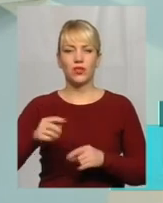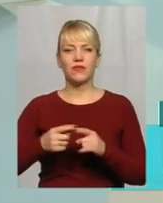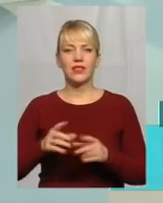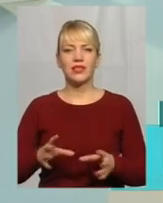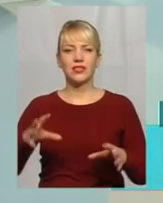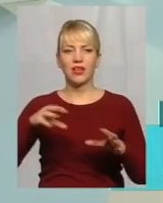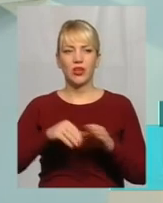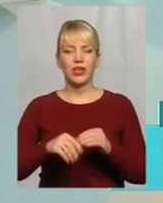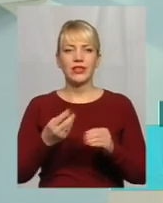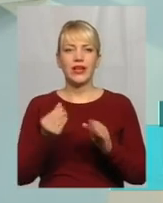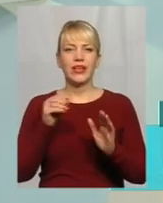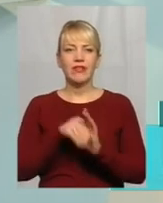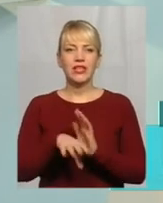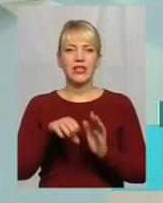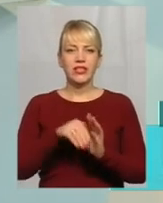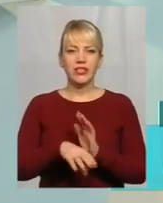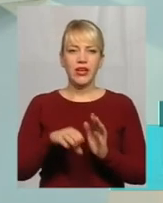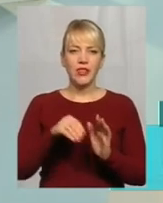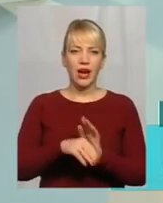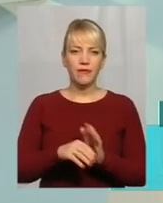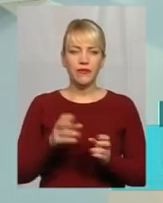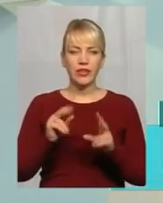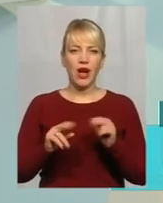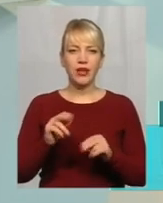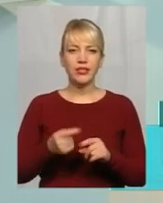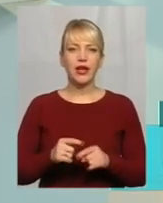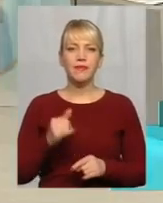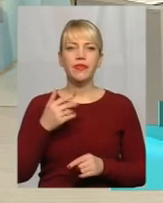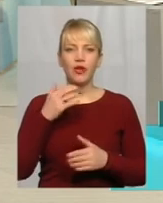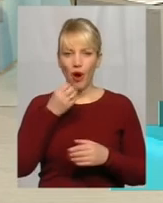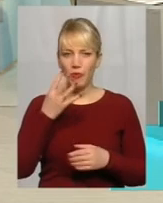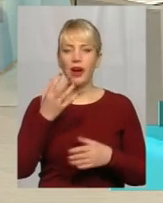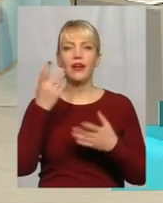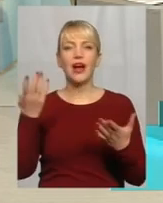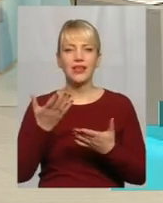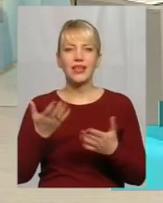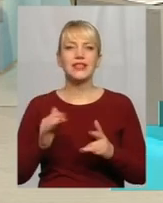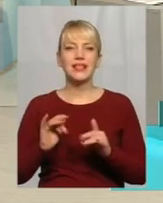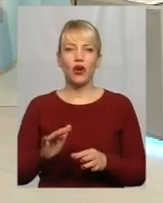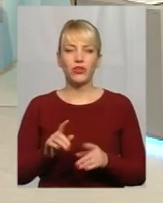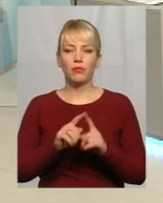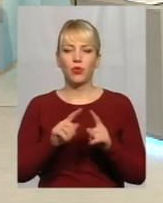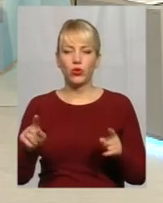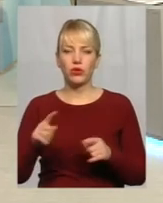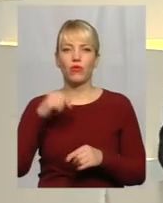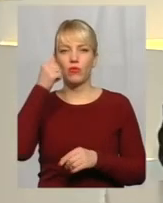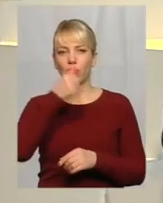інвестиційна, саме інвестиційна складова Добре, а тоді які заходи протягом року будуть